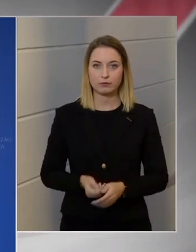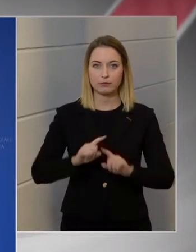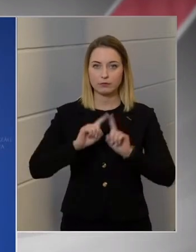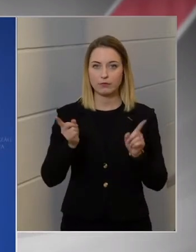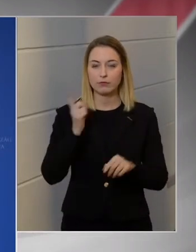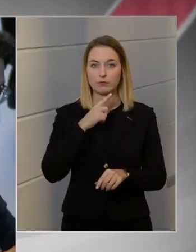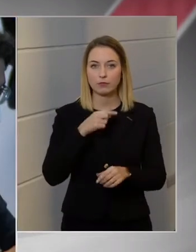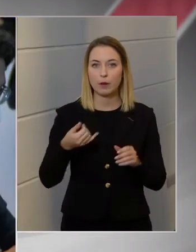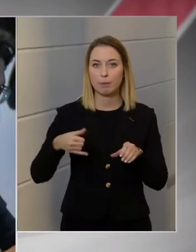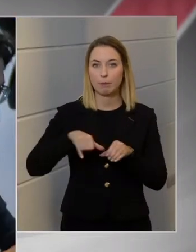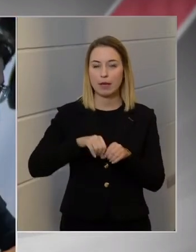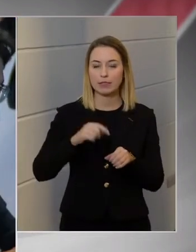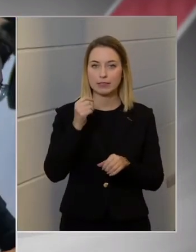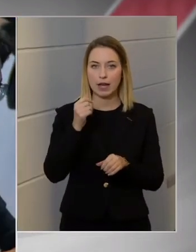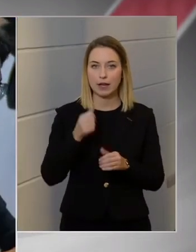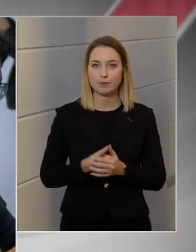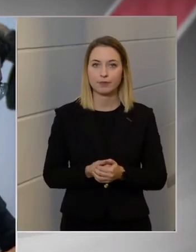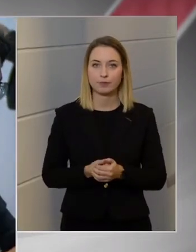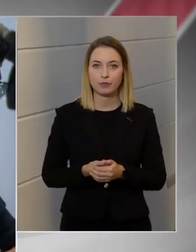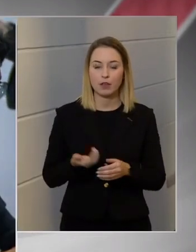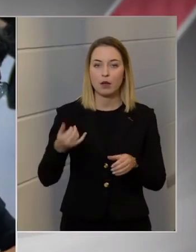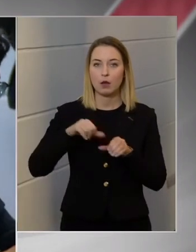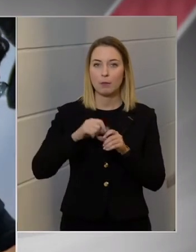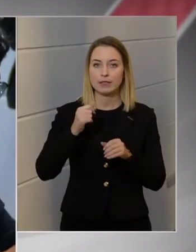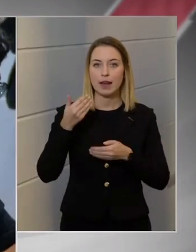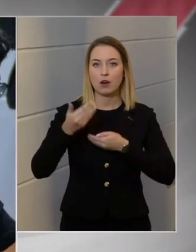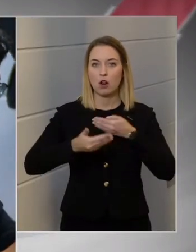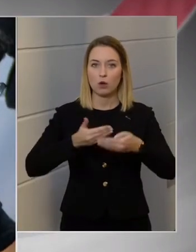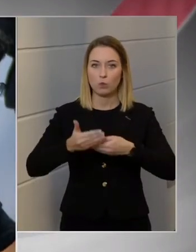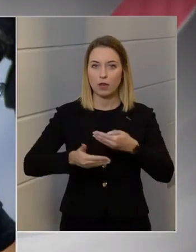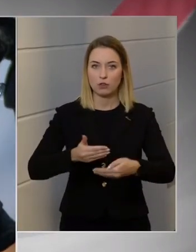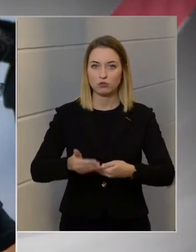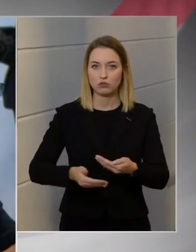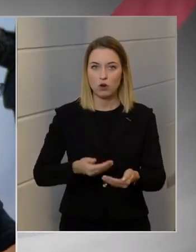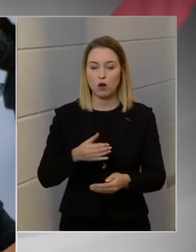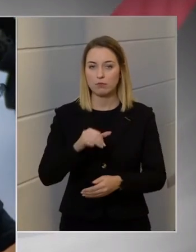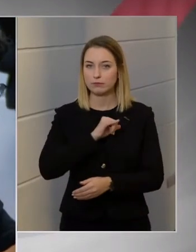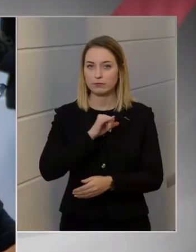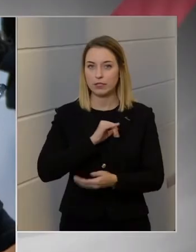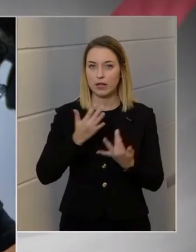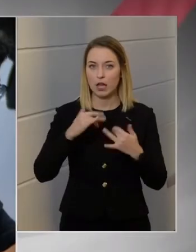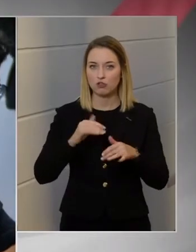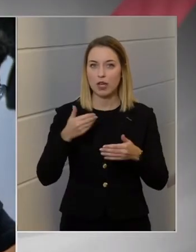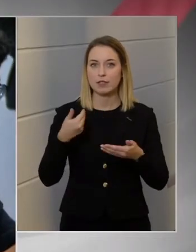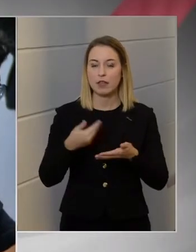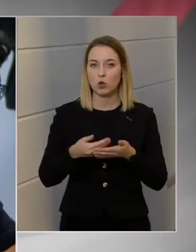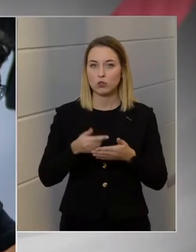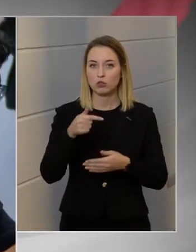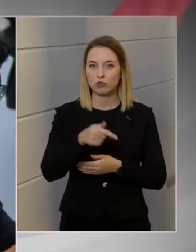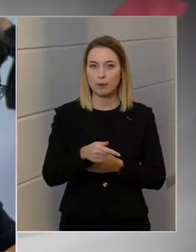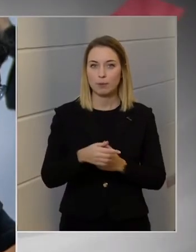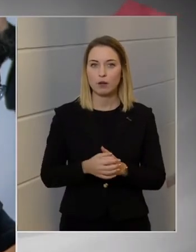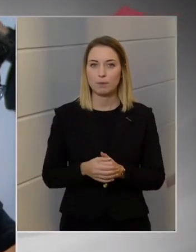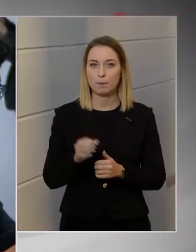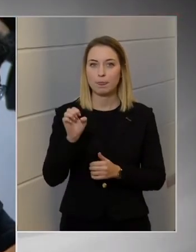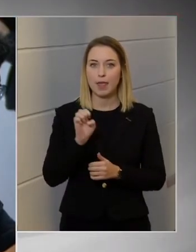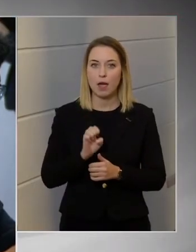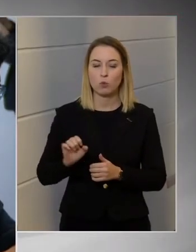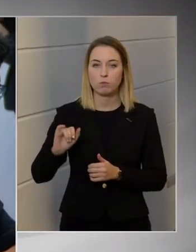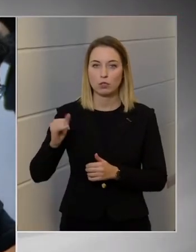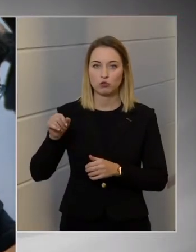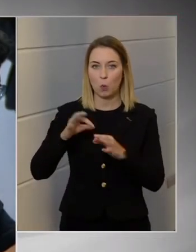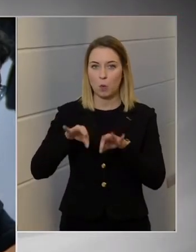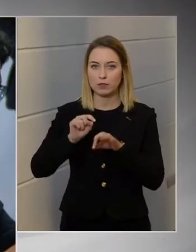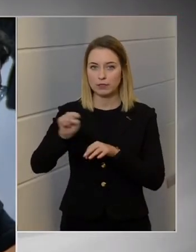Másik téma, benzinár. Ugye részben a benzinár alakulása egy érdekes helyzet a gazdaságban, ugyanakkor Európa egyes